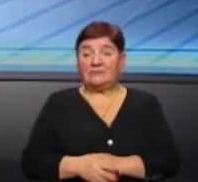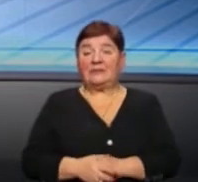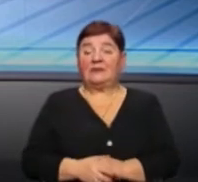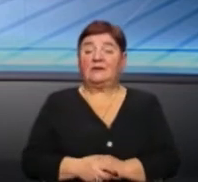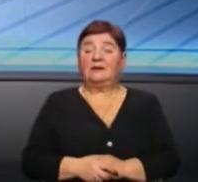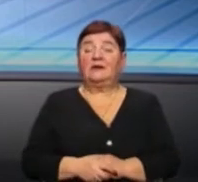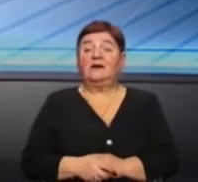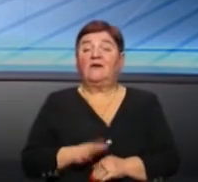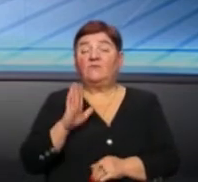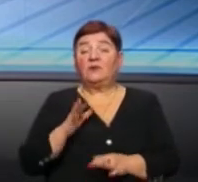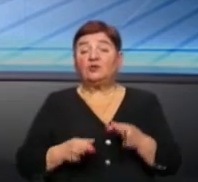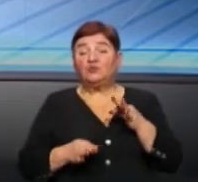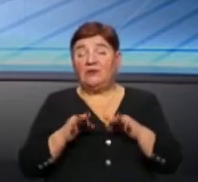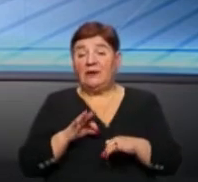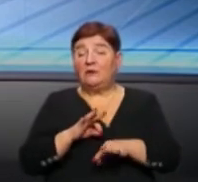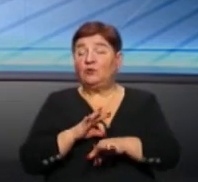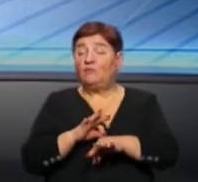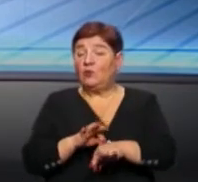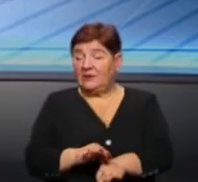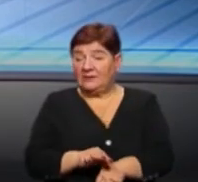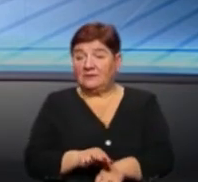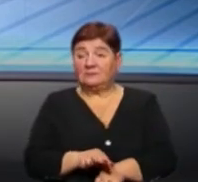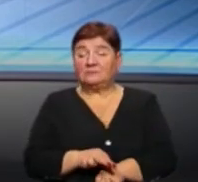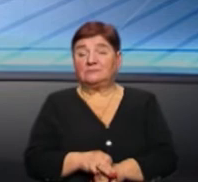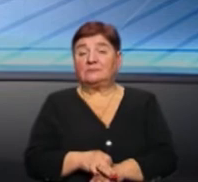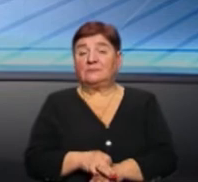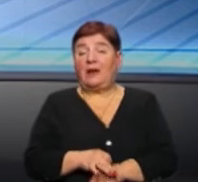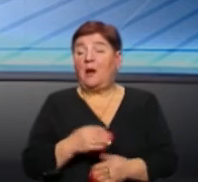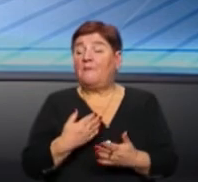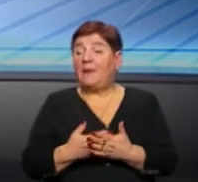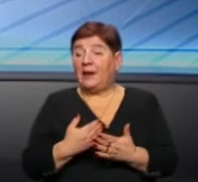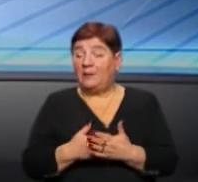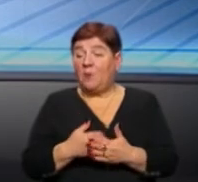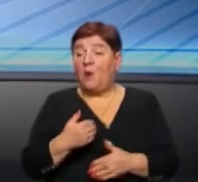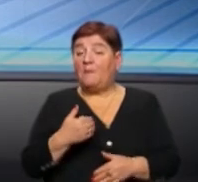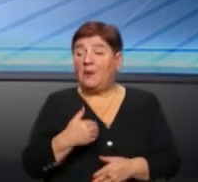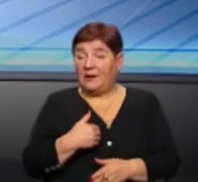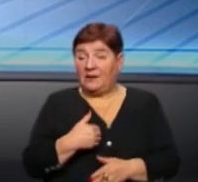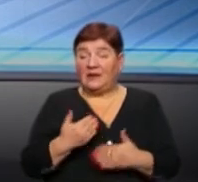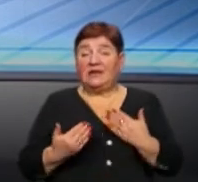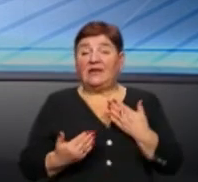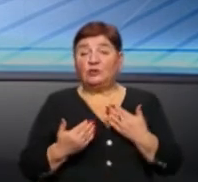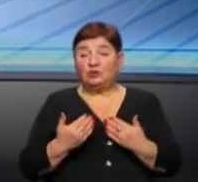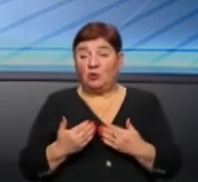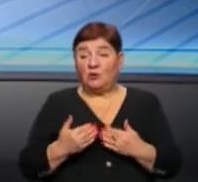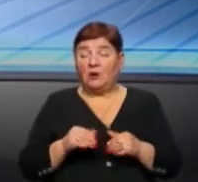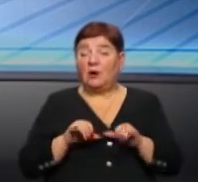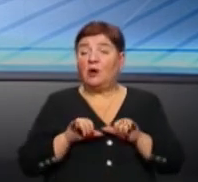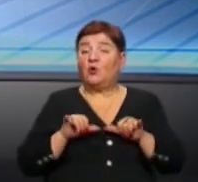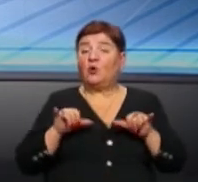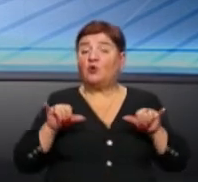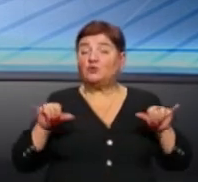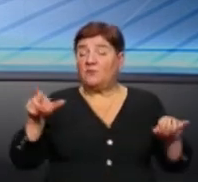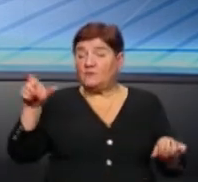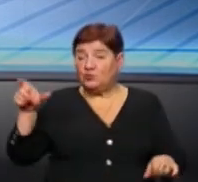суді доводити, в принципі, маємо ми, якщо розповсюджувач